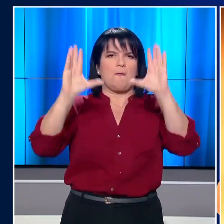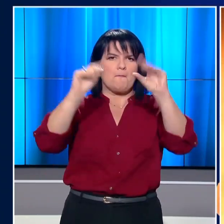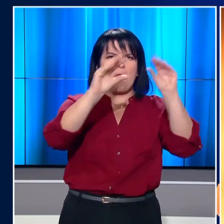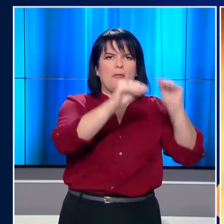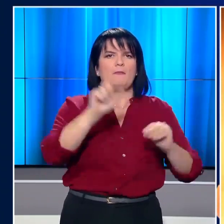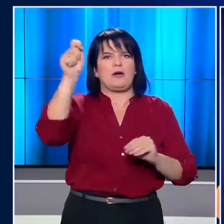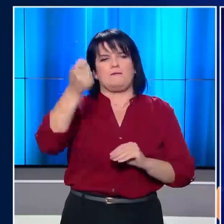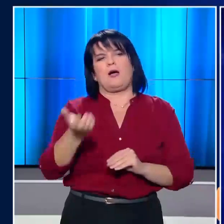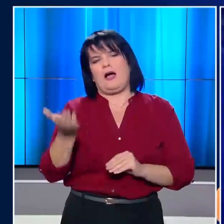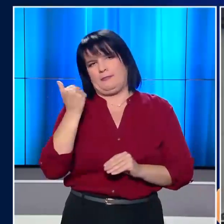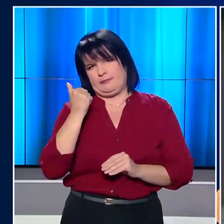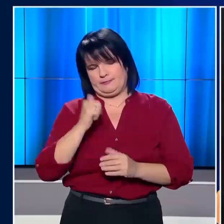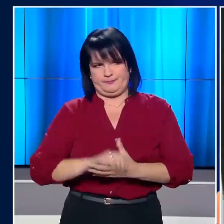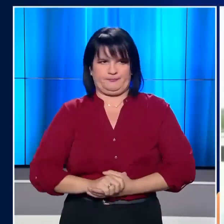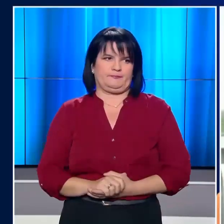και στην ηλεκτροδότηση.